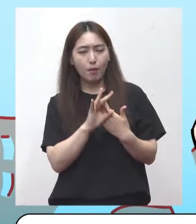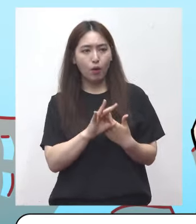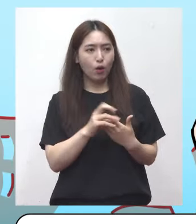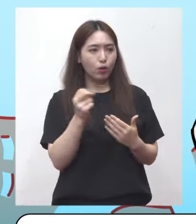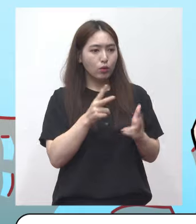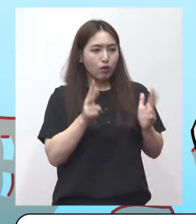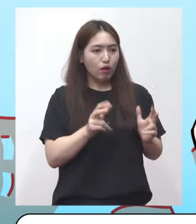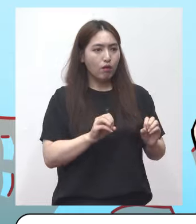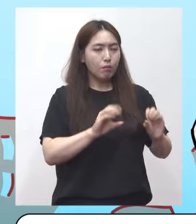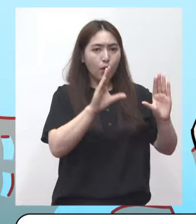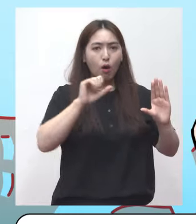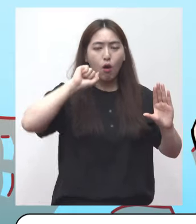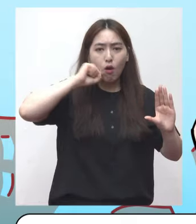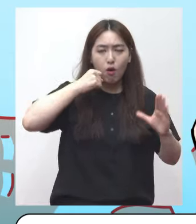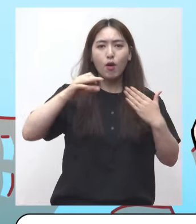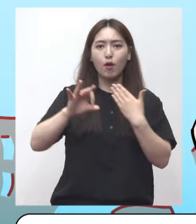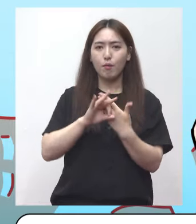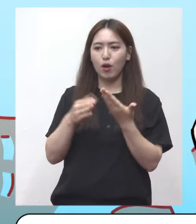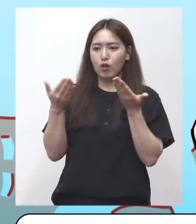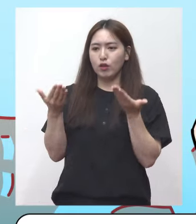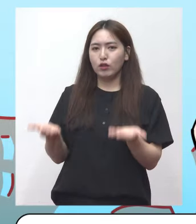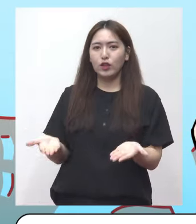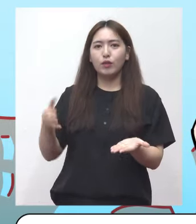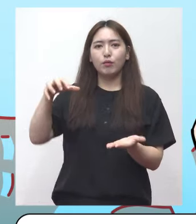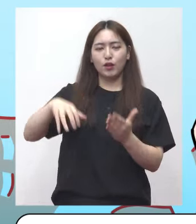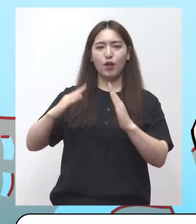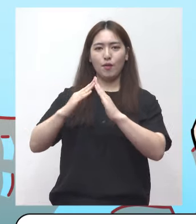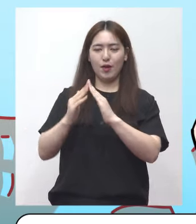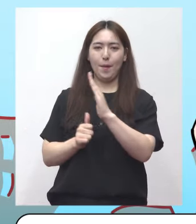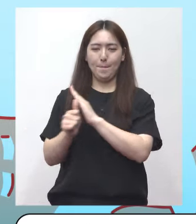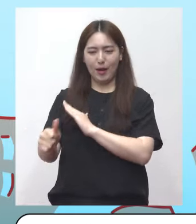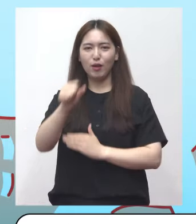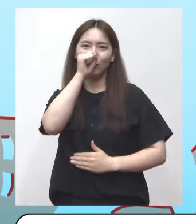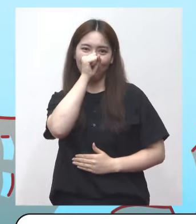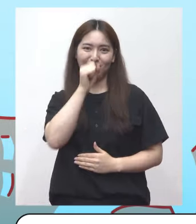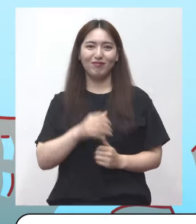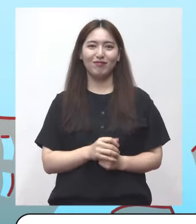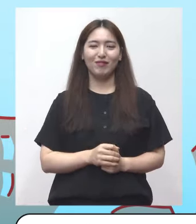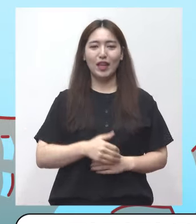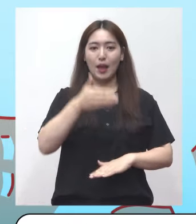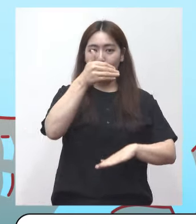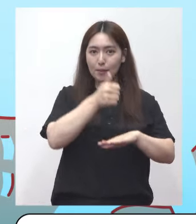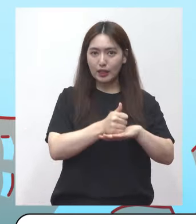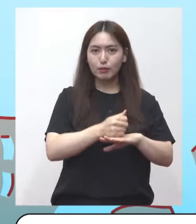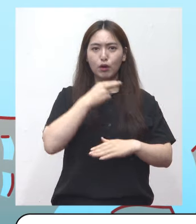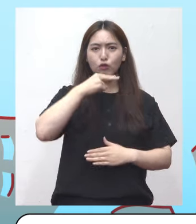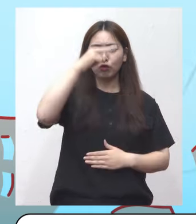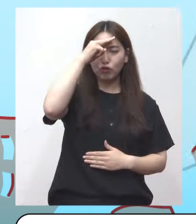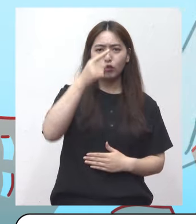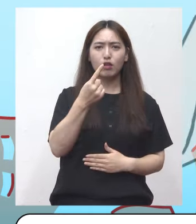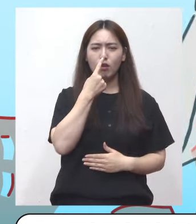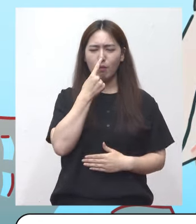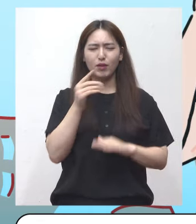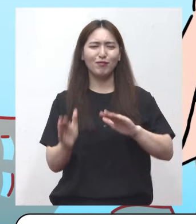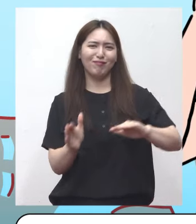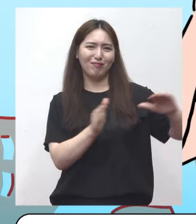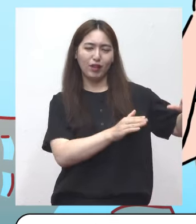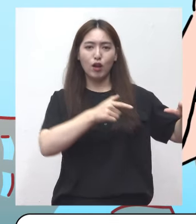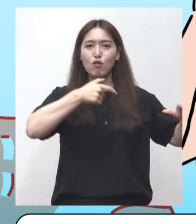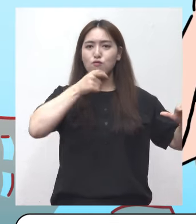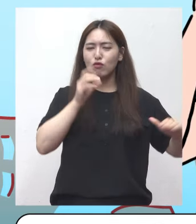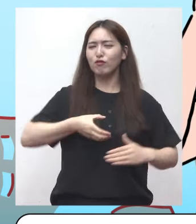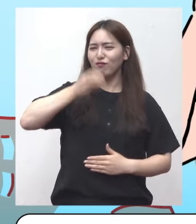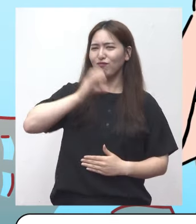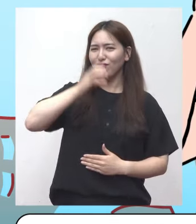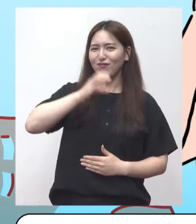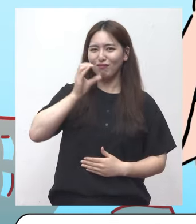사용이 어려운 경우 무더위 쉼터를 찾아가는 것도 방법입니다. 마지막으로 커피나 술보단 물로 수분 섭취하는 것도